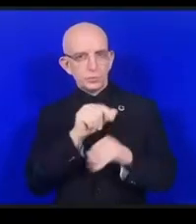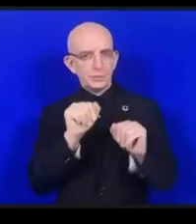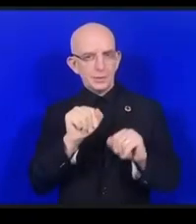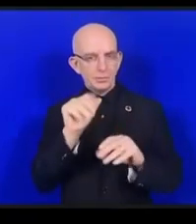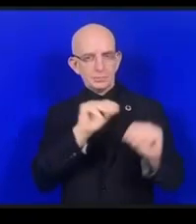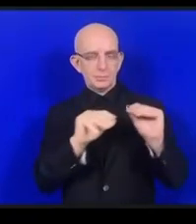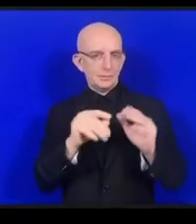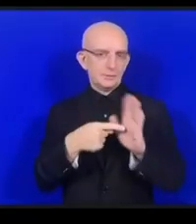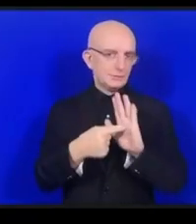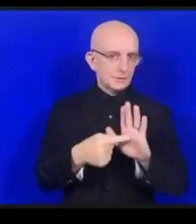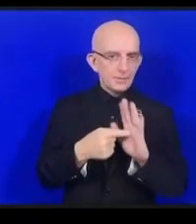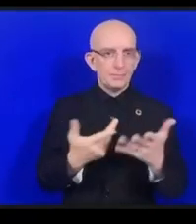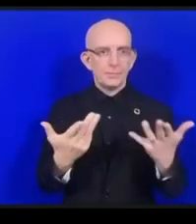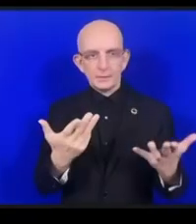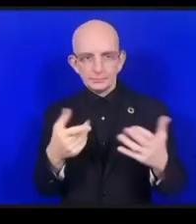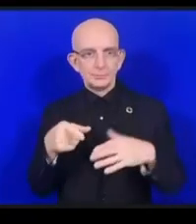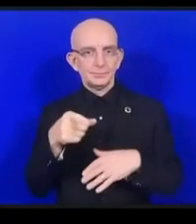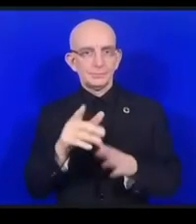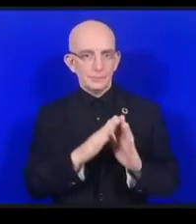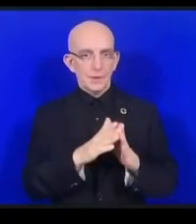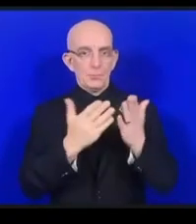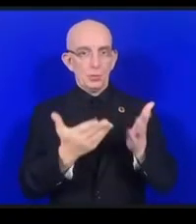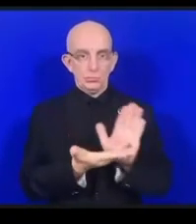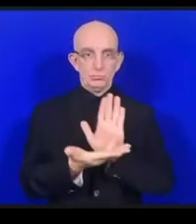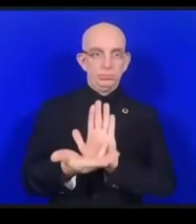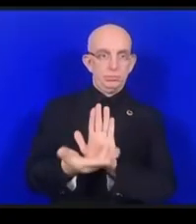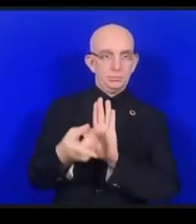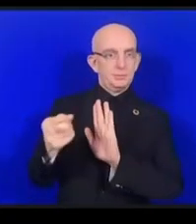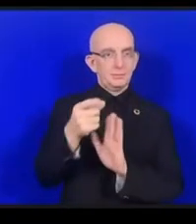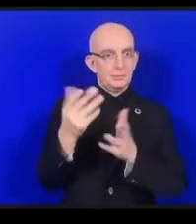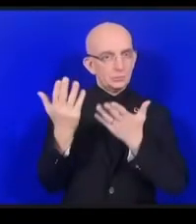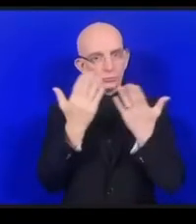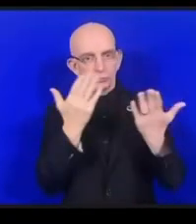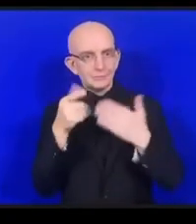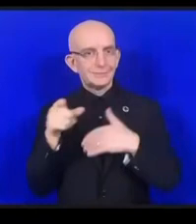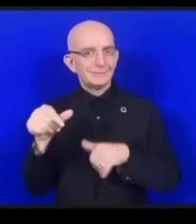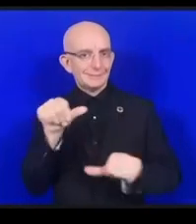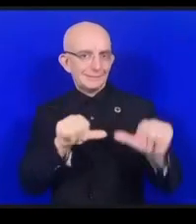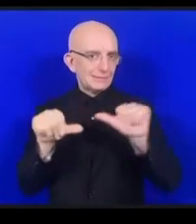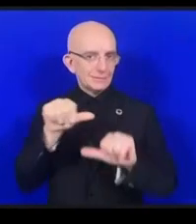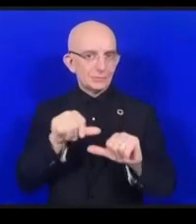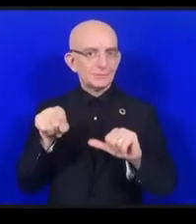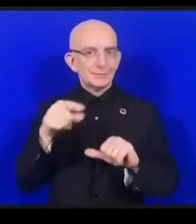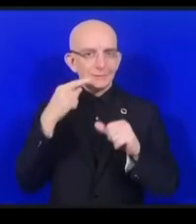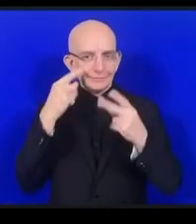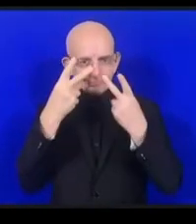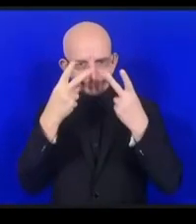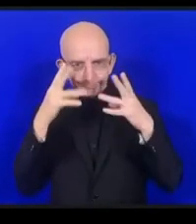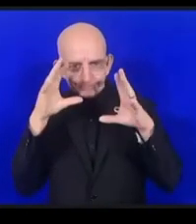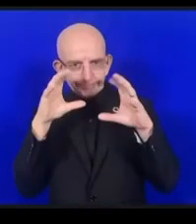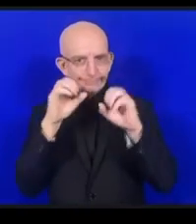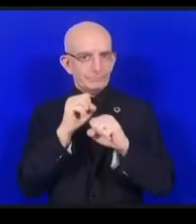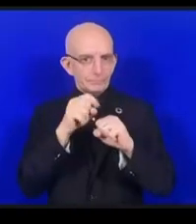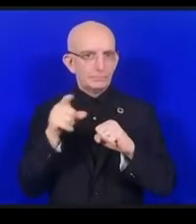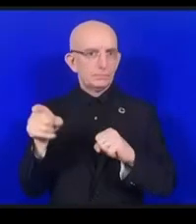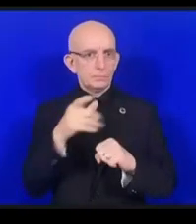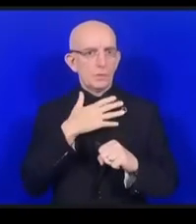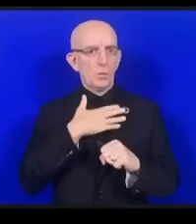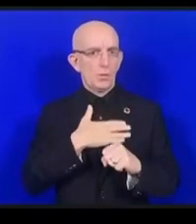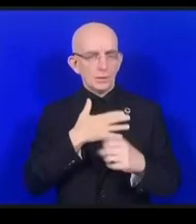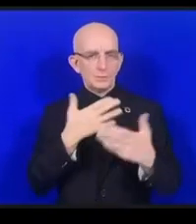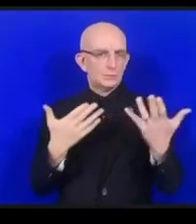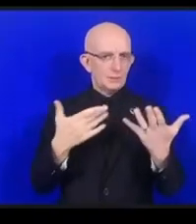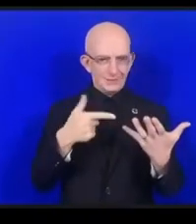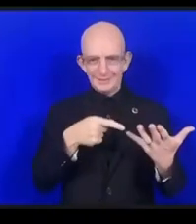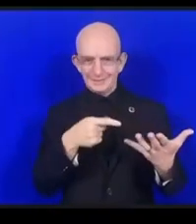教材を提供するかとかそういう話ですこういったリソースが例えばデザイン上からア